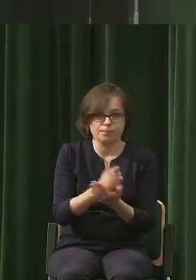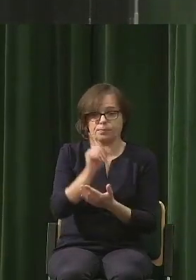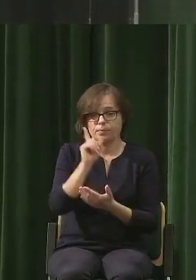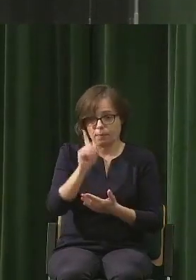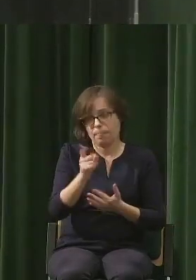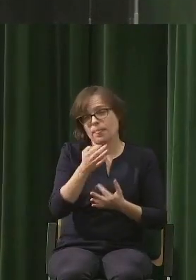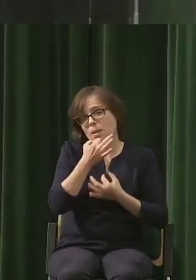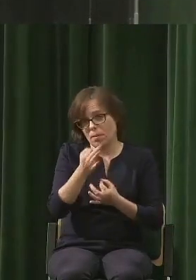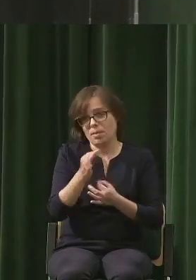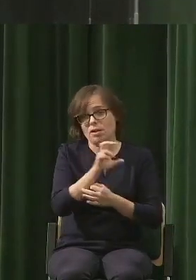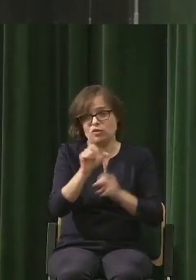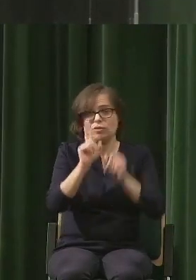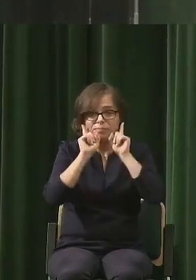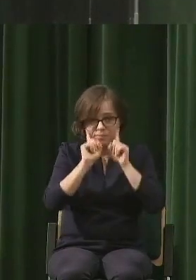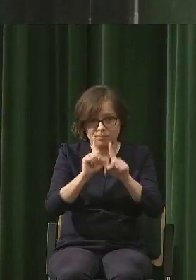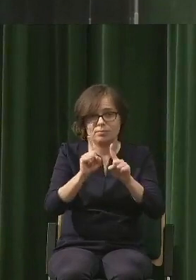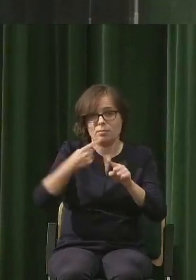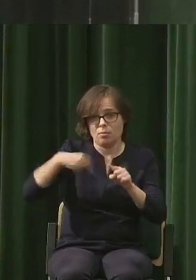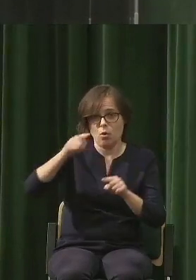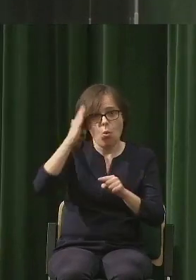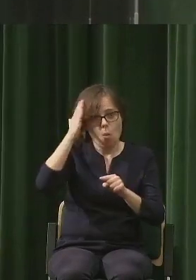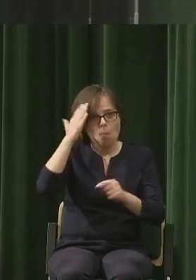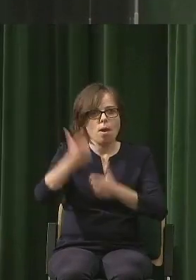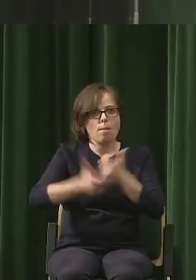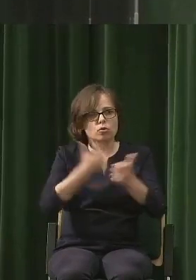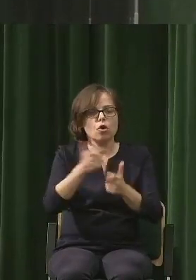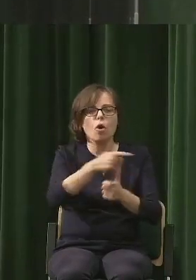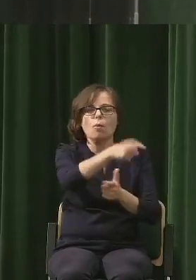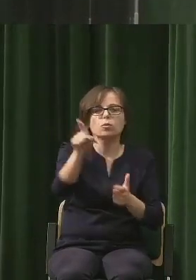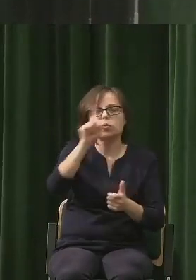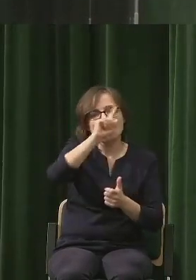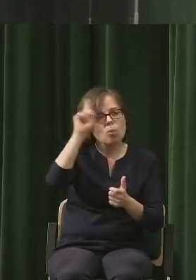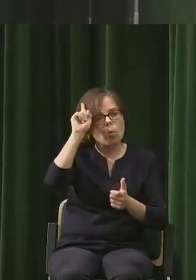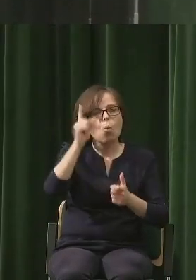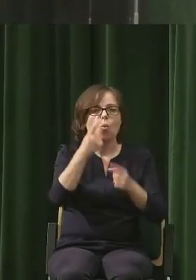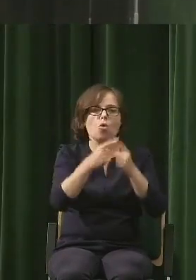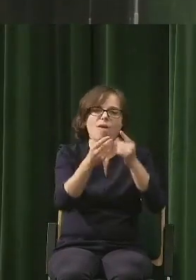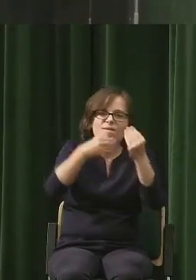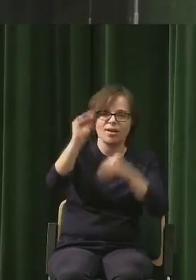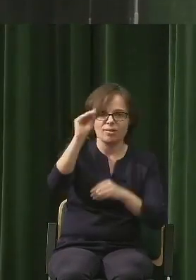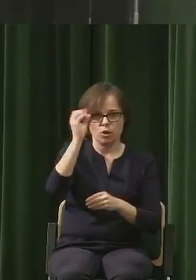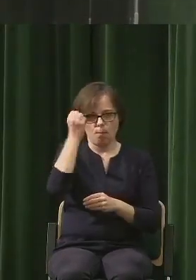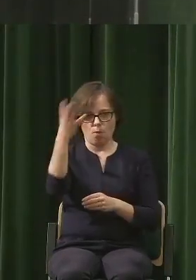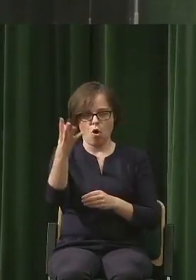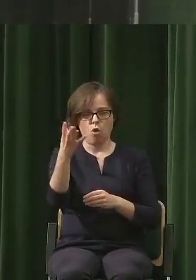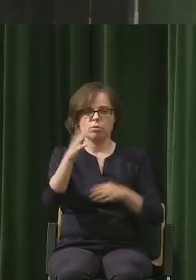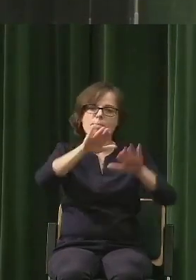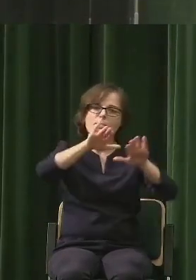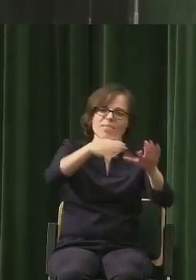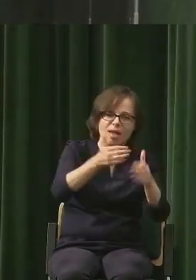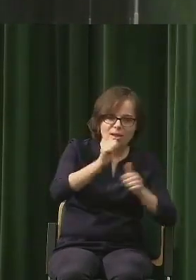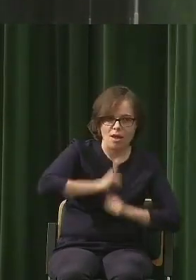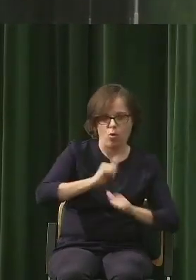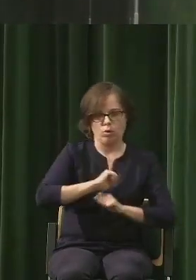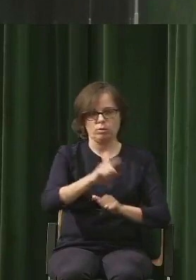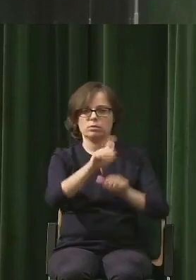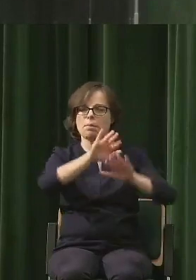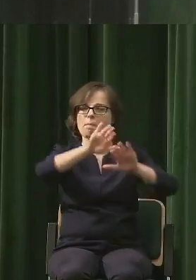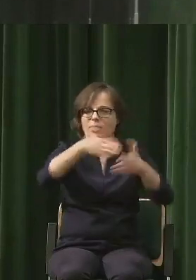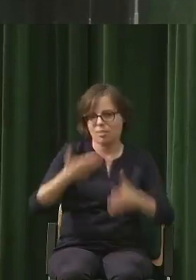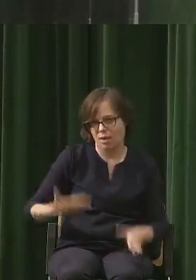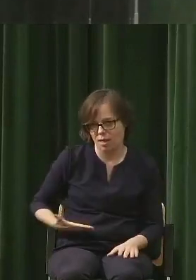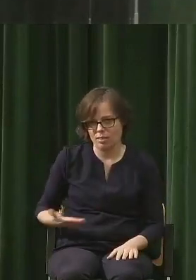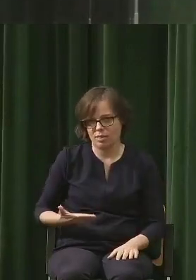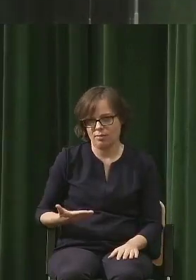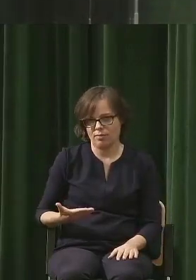rzeczywiście spowodować, żeby ludzie byli, przepraszam za to określenie, mądrzejsi, mniej egoistyczni, mniej mniej